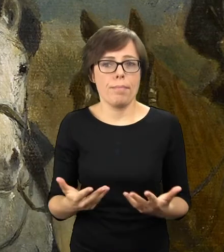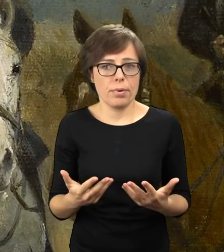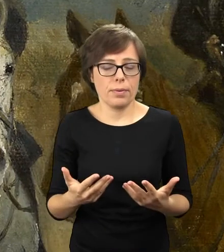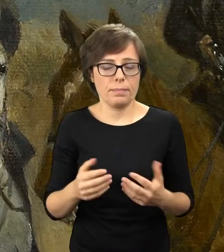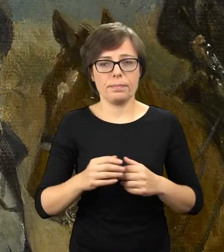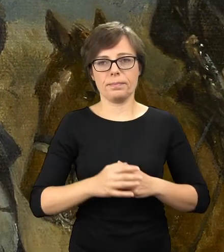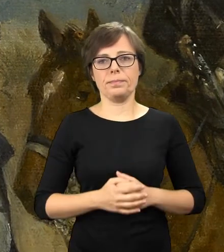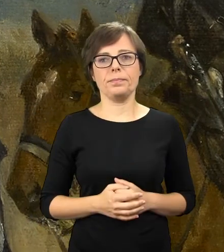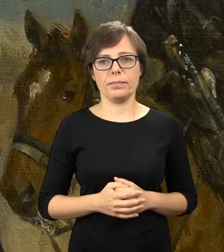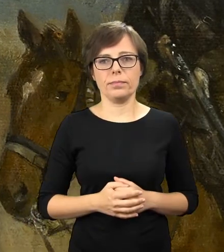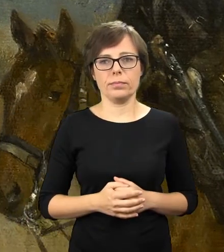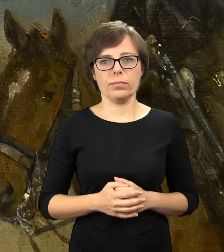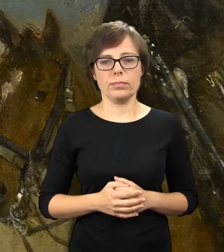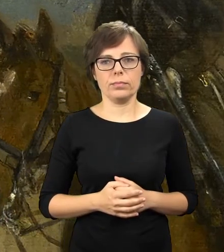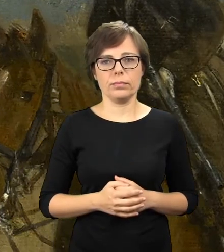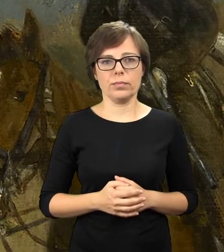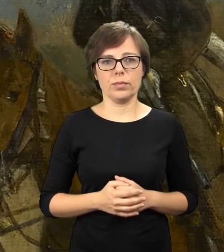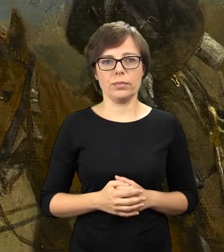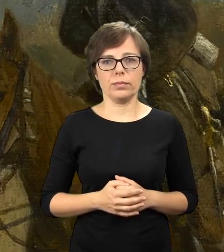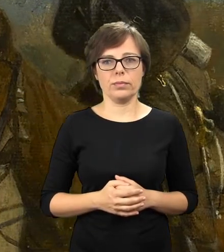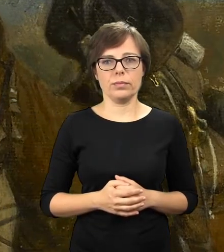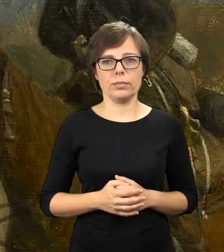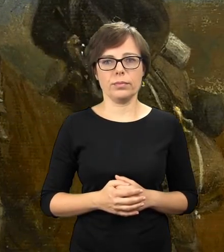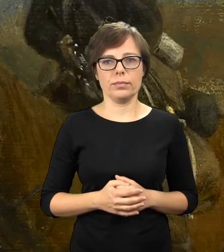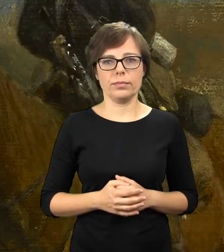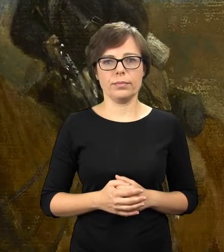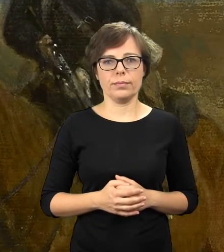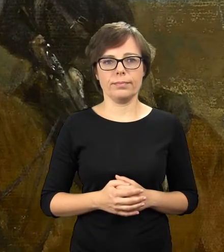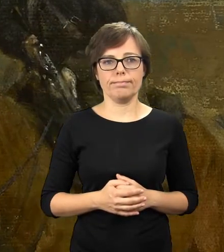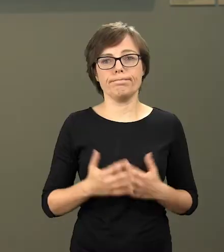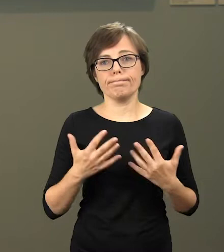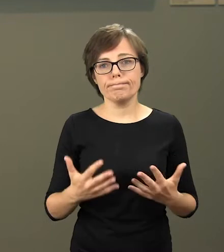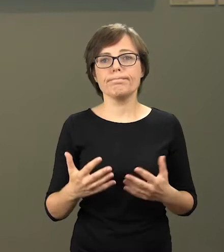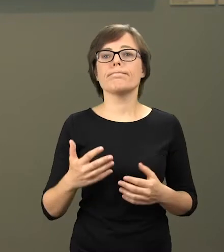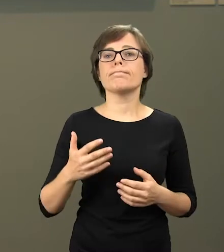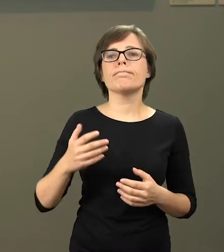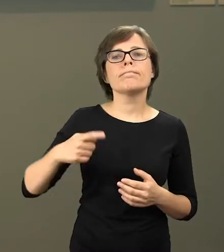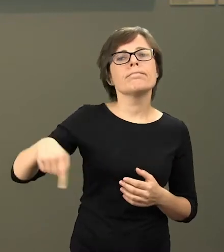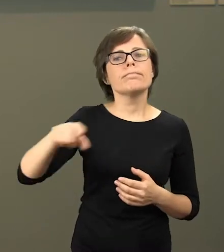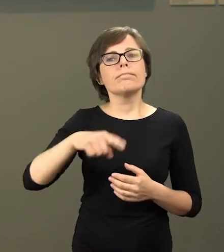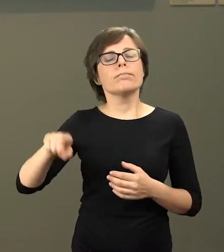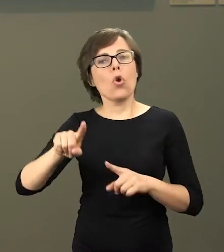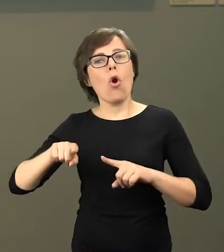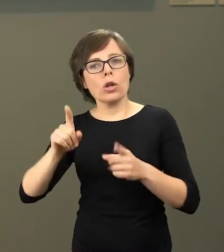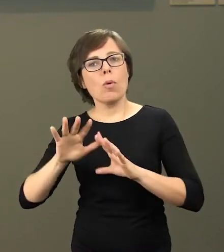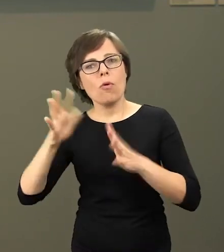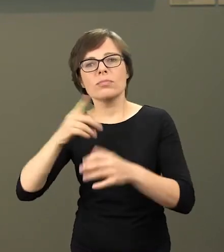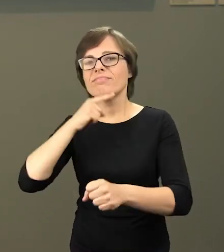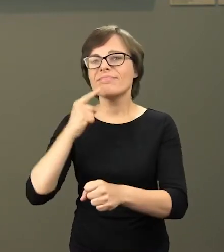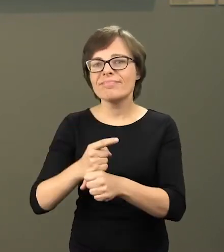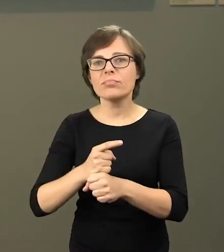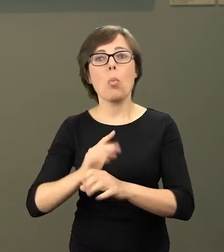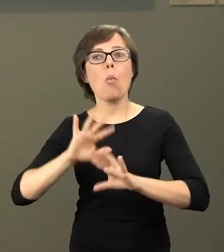Polaków zamieszkujących nasze terytoria. Przyspieszona decyzja o wybuchu